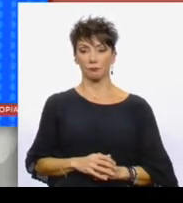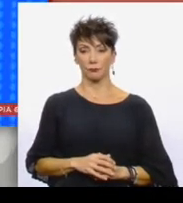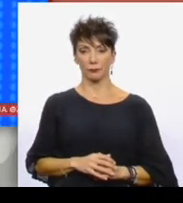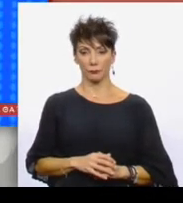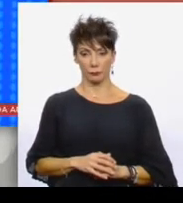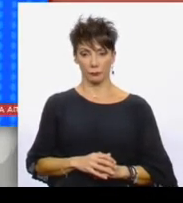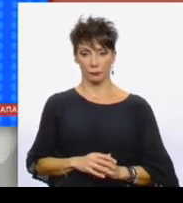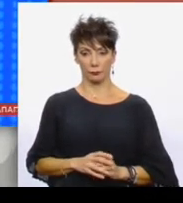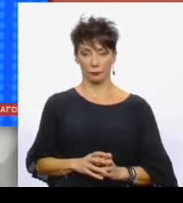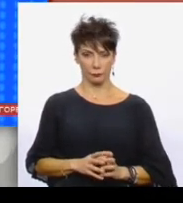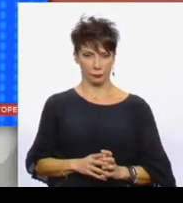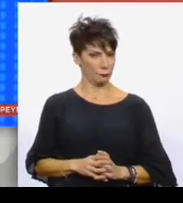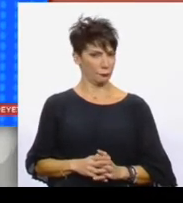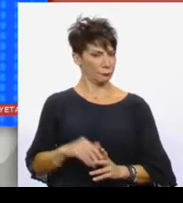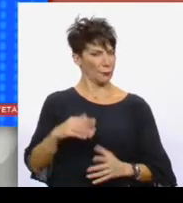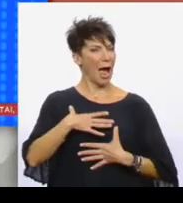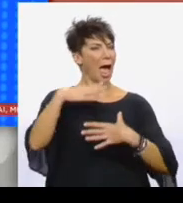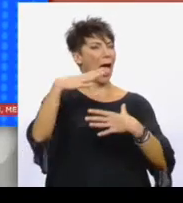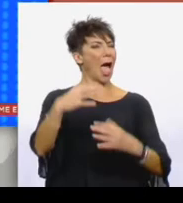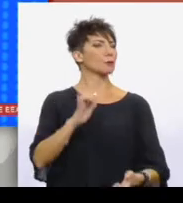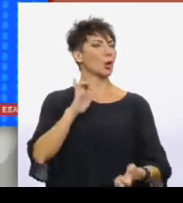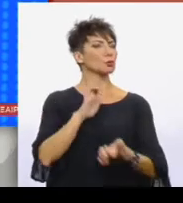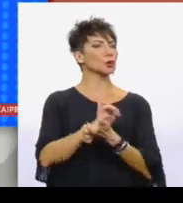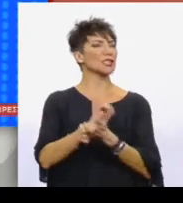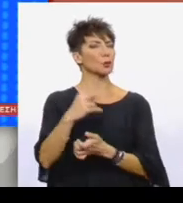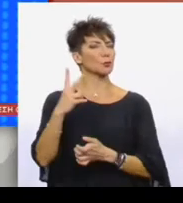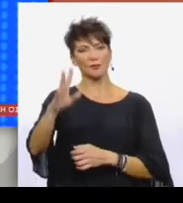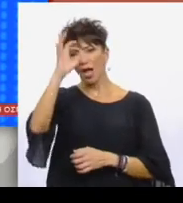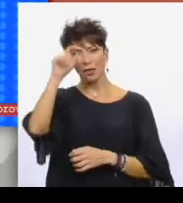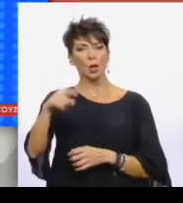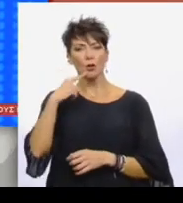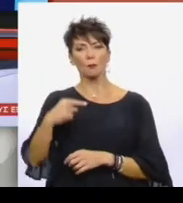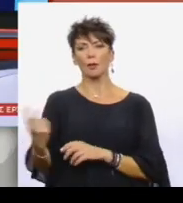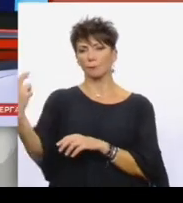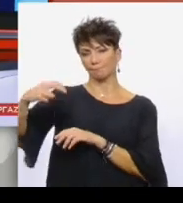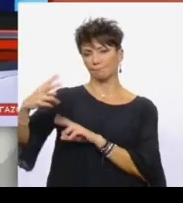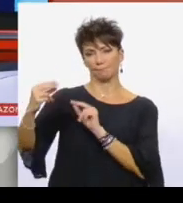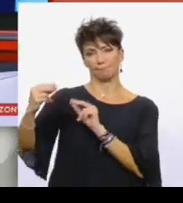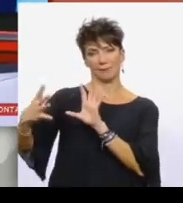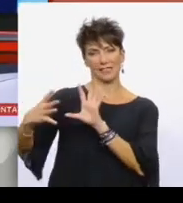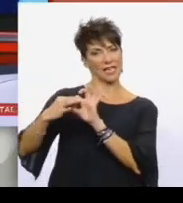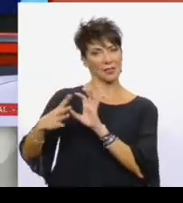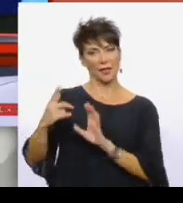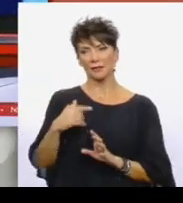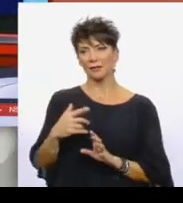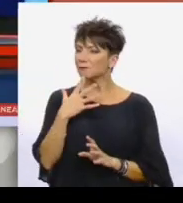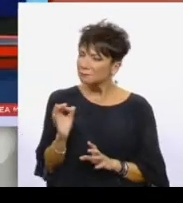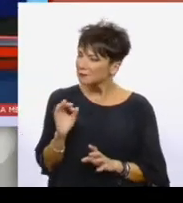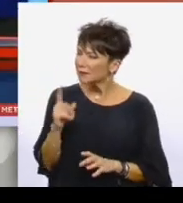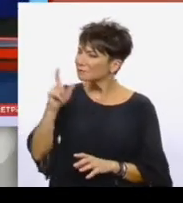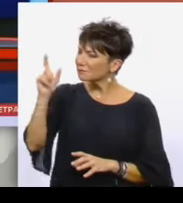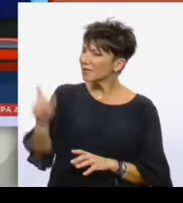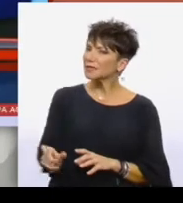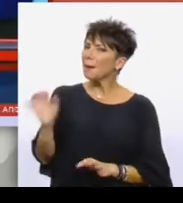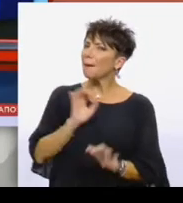Λοιπόν θα μείνουμε σε αυτό το περιστατικό για να μιλήσουμε τώρα με τον εκπρόσωπο τύπου της αστυνομίας, τον κύριο Θόδωρο Χρονόπουλο. Κύριε Χρονόπουλο καλησπέρα. Θα ήθελα να μου πείτε τι συνέβη σύμφωνα με τη δική